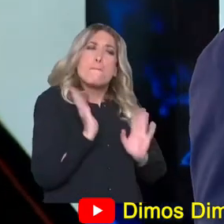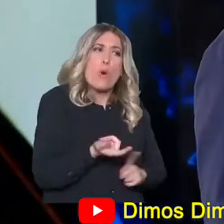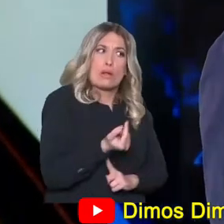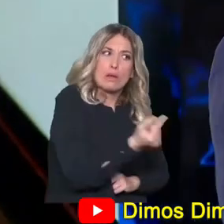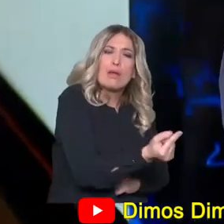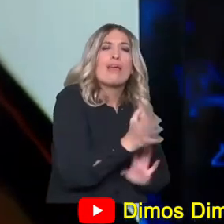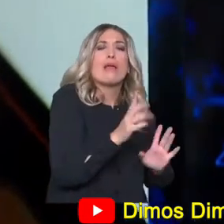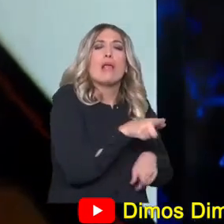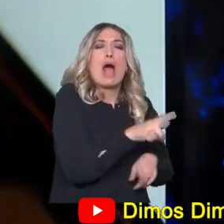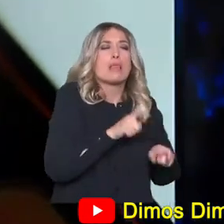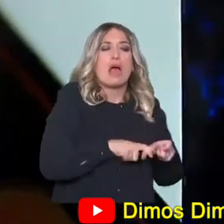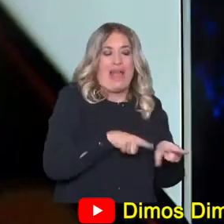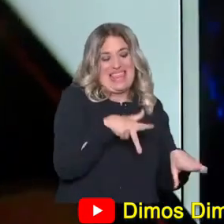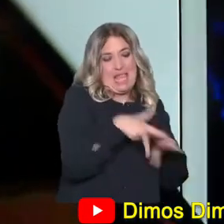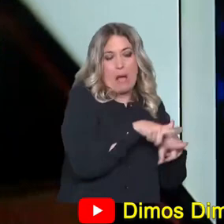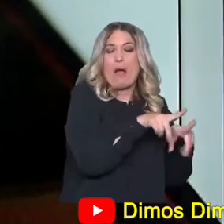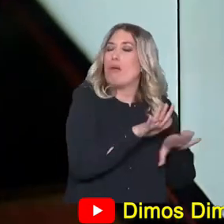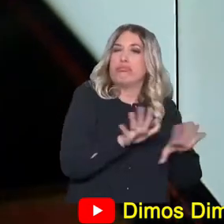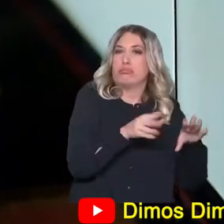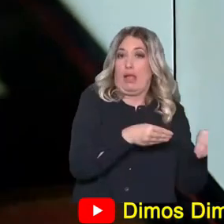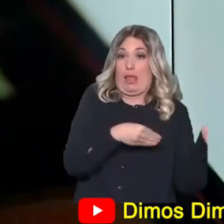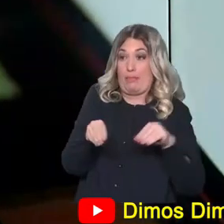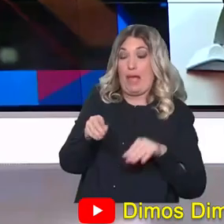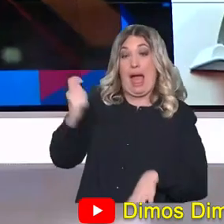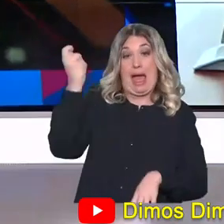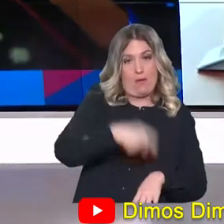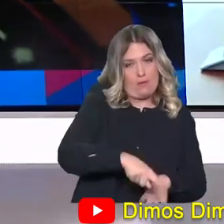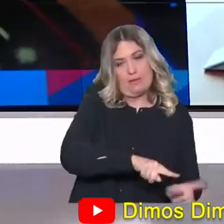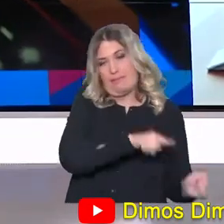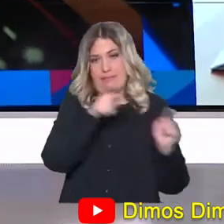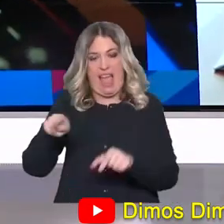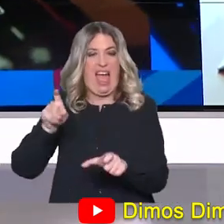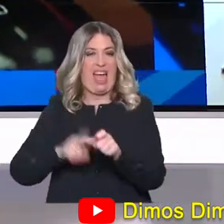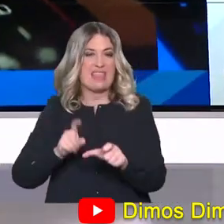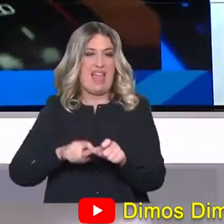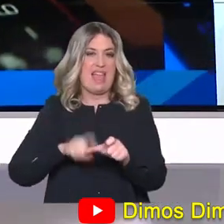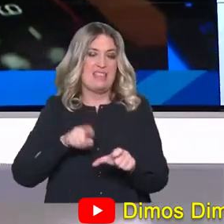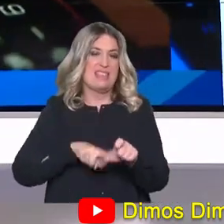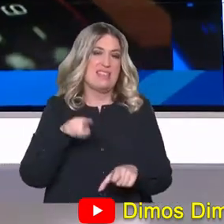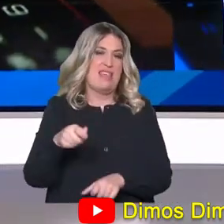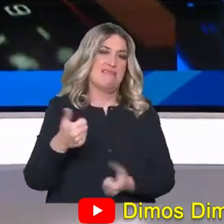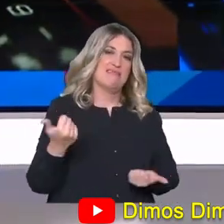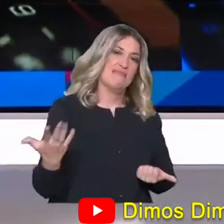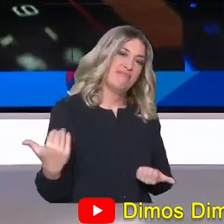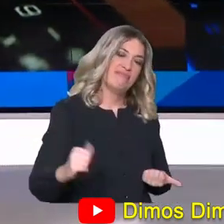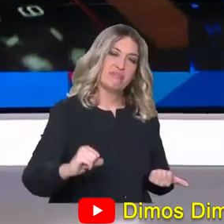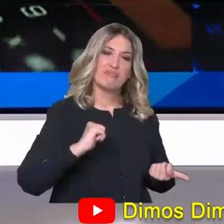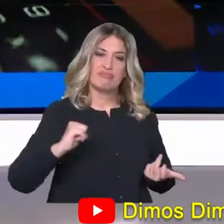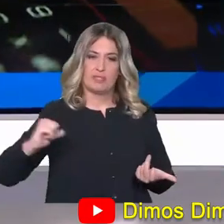την πάτησες. Γιατί δεν μπορείς να βρεις άκρη σε τίποτα. Πάμε να δούμε το πρόβλημα. Πάμε να δούμε πρώτα απ' όλα τι δάνεια είναι αυτά.